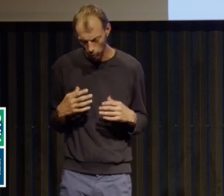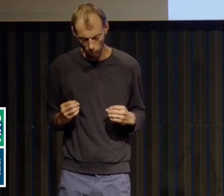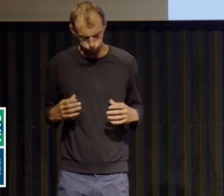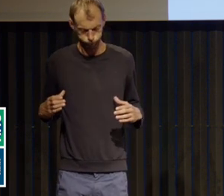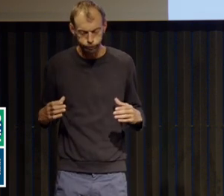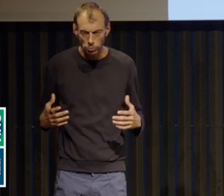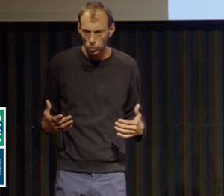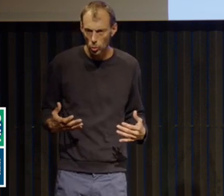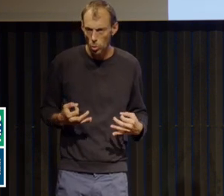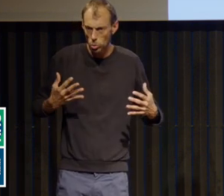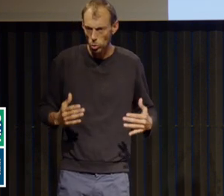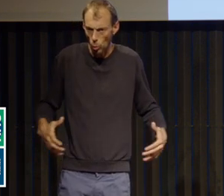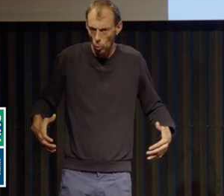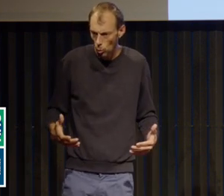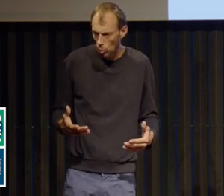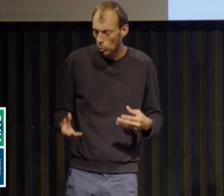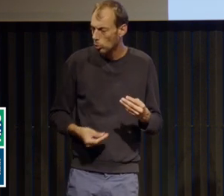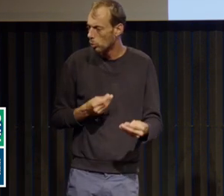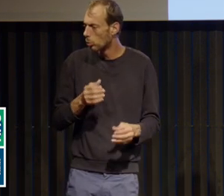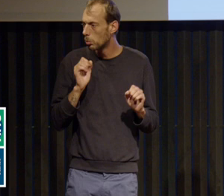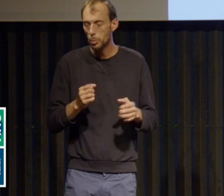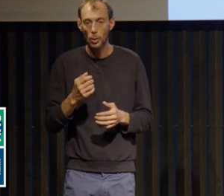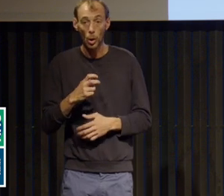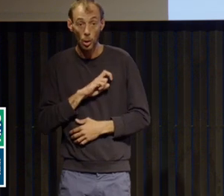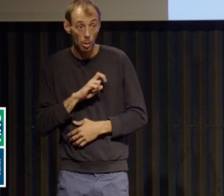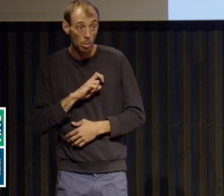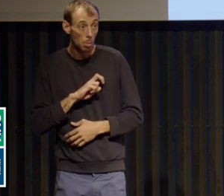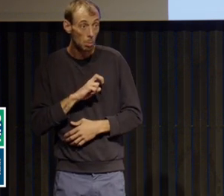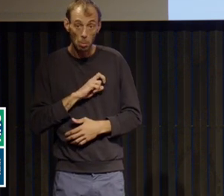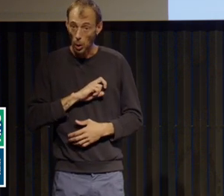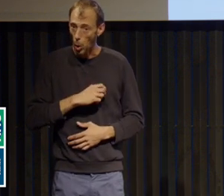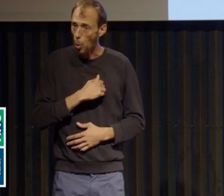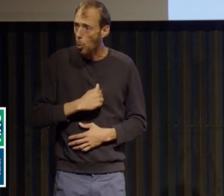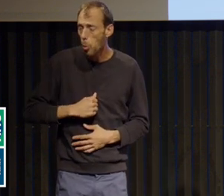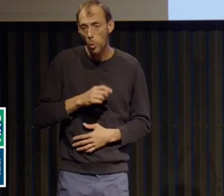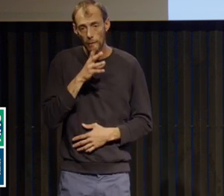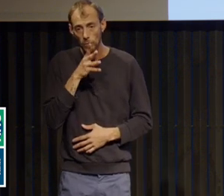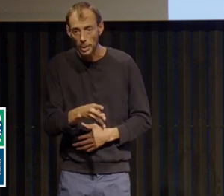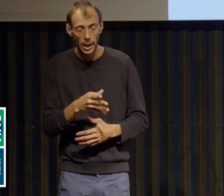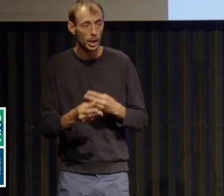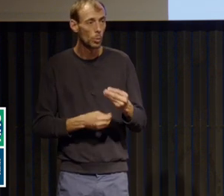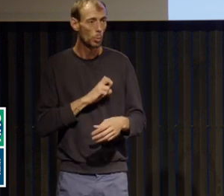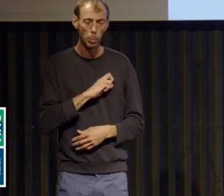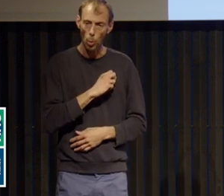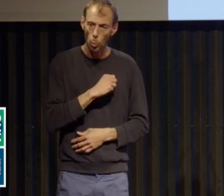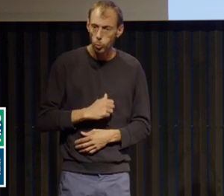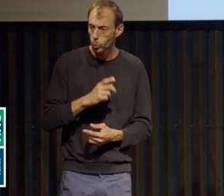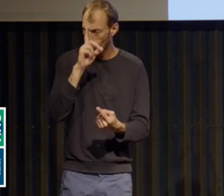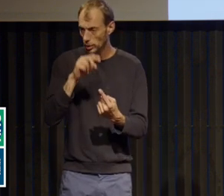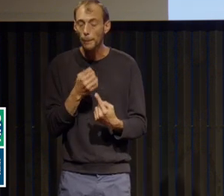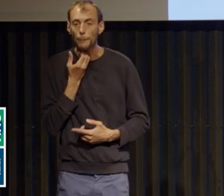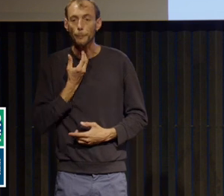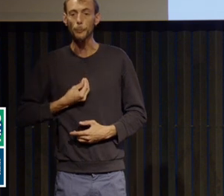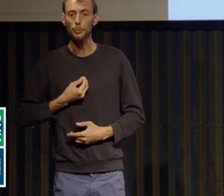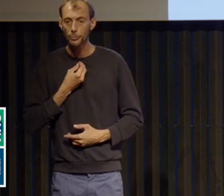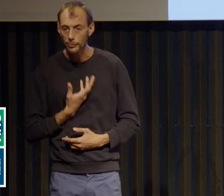phobie de la déglutition, peut avoir une phobie de vomir, voilà, certains, voilà, et à d'autres